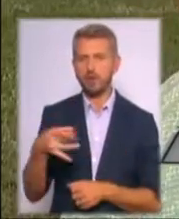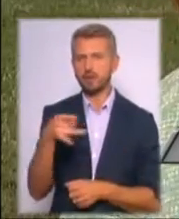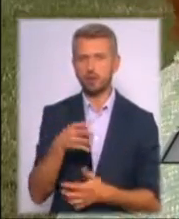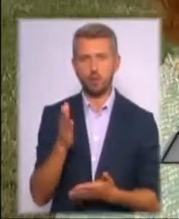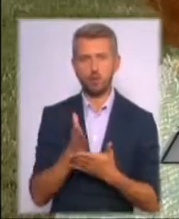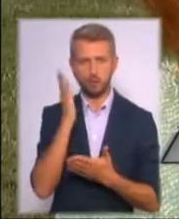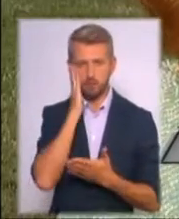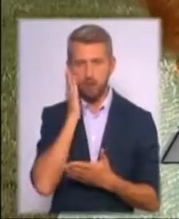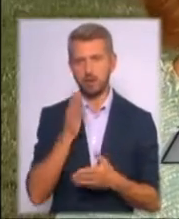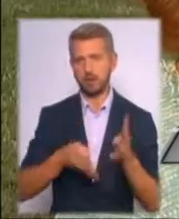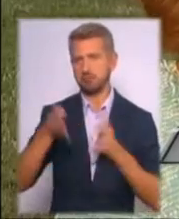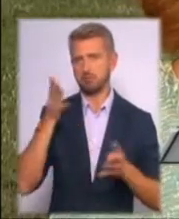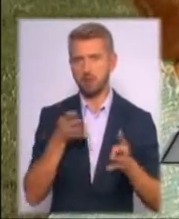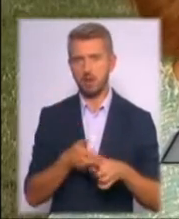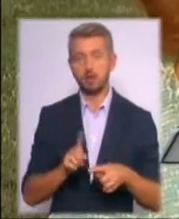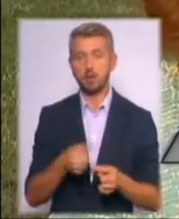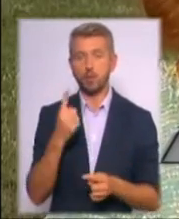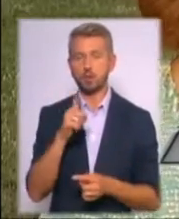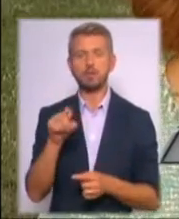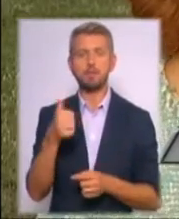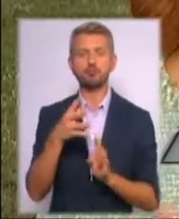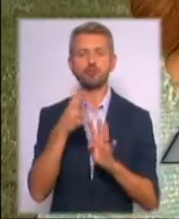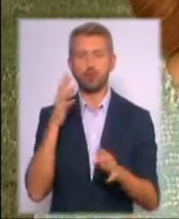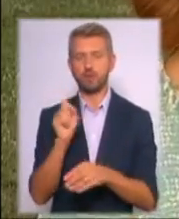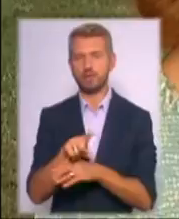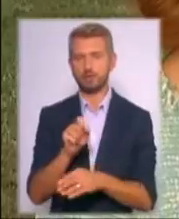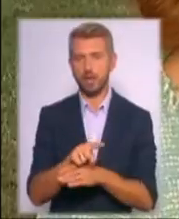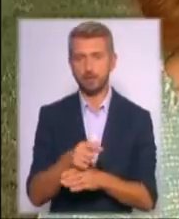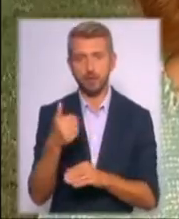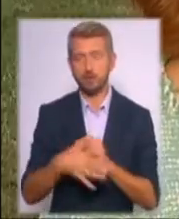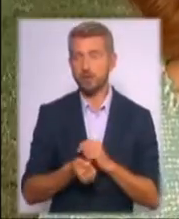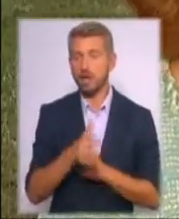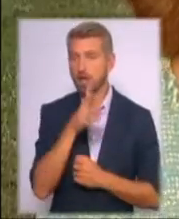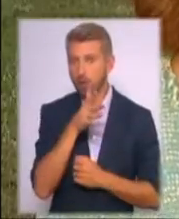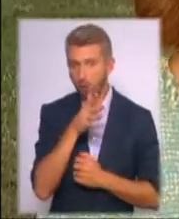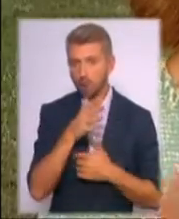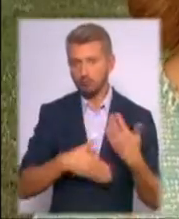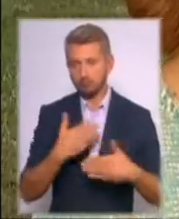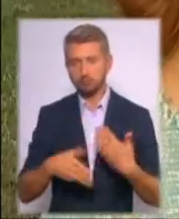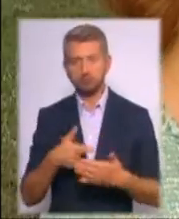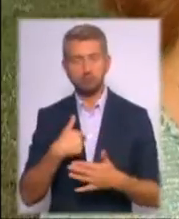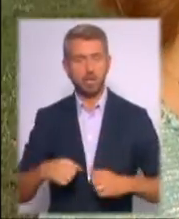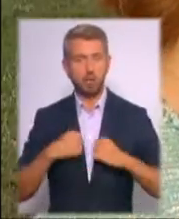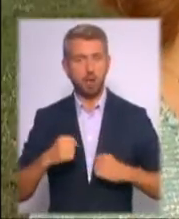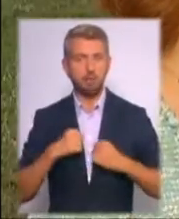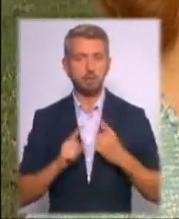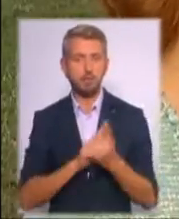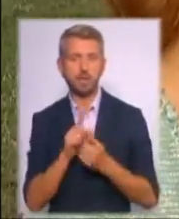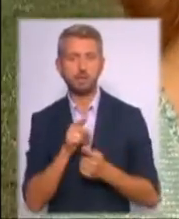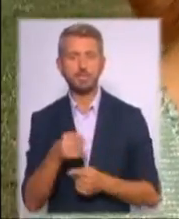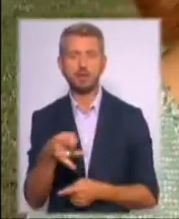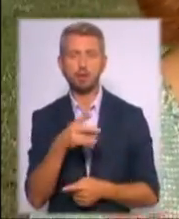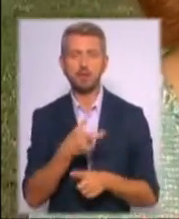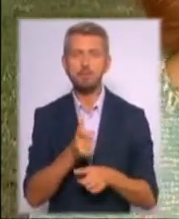є спальним, це для нас одне із першочергових завдань. І вже декілька років поспіль ми намагаємося перетворити цей район на